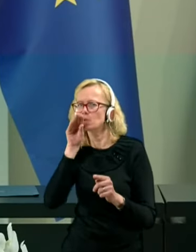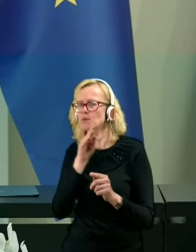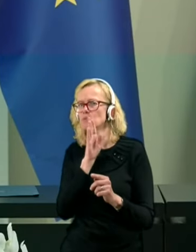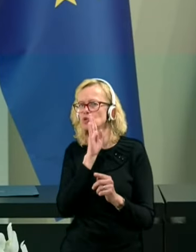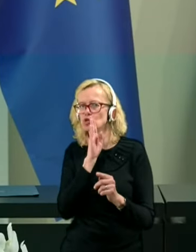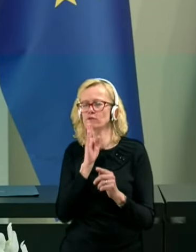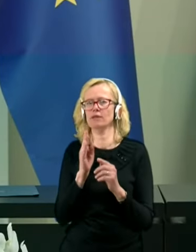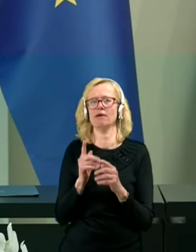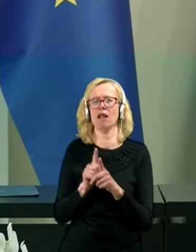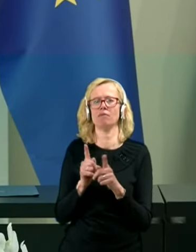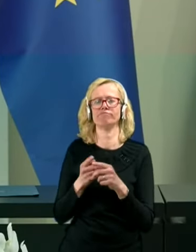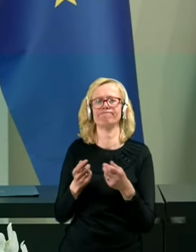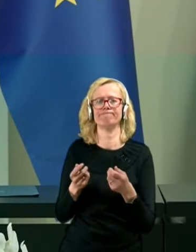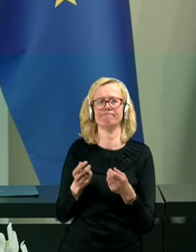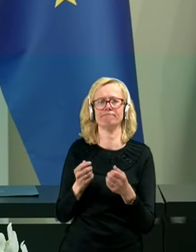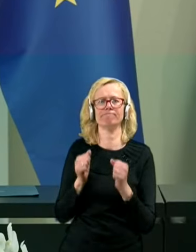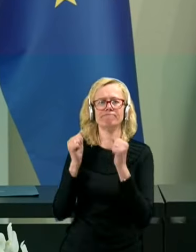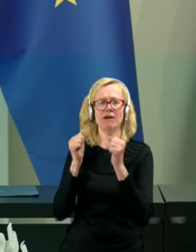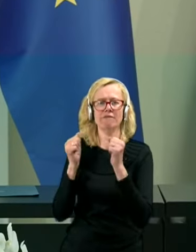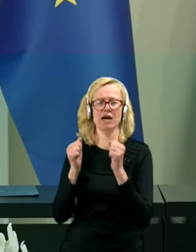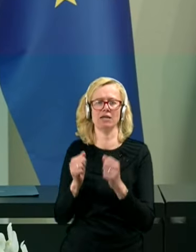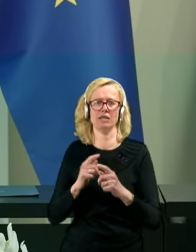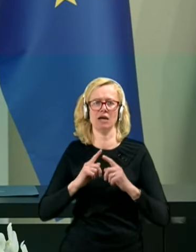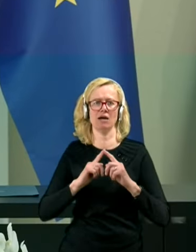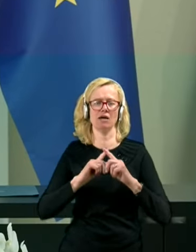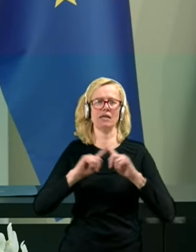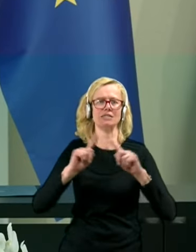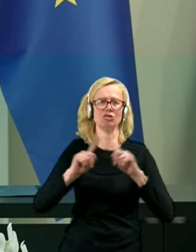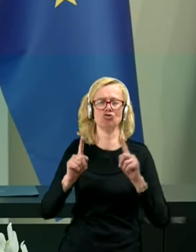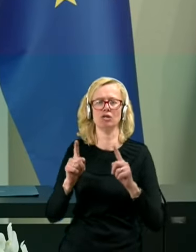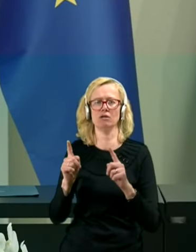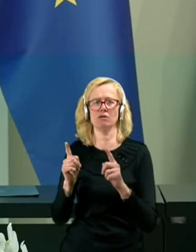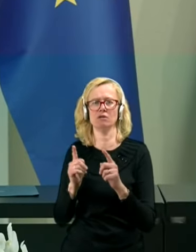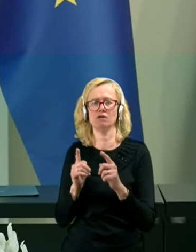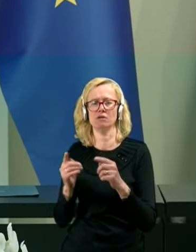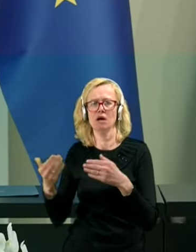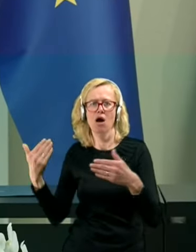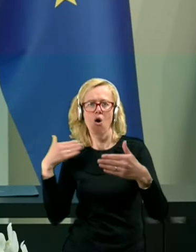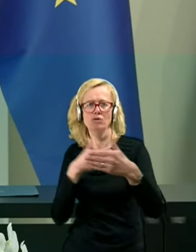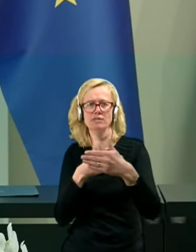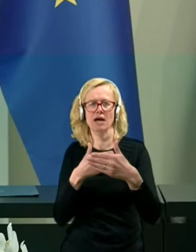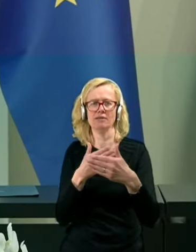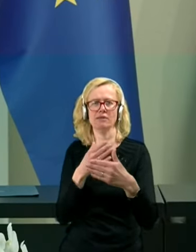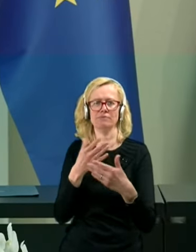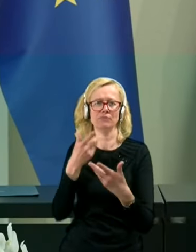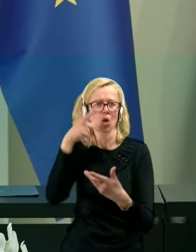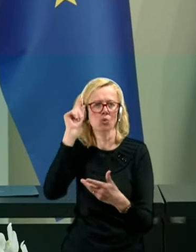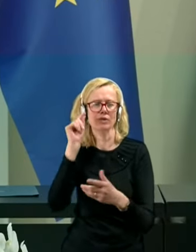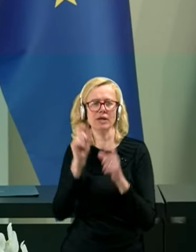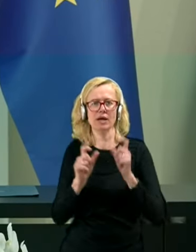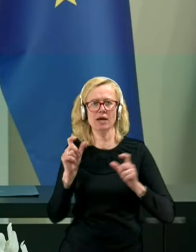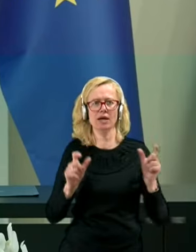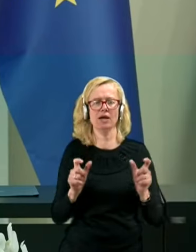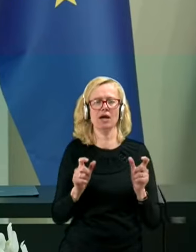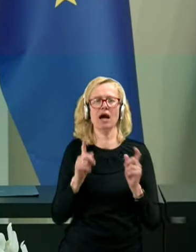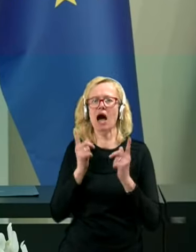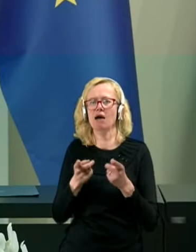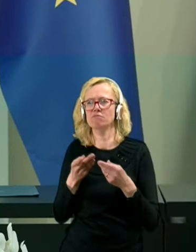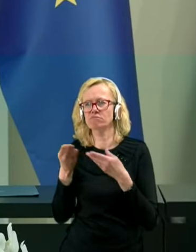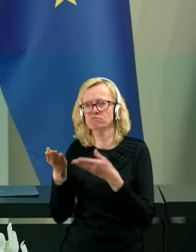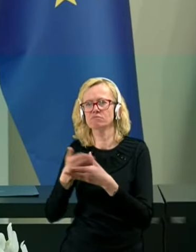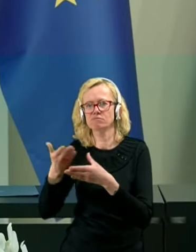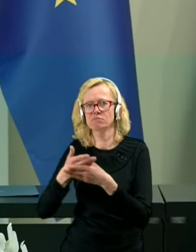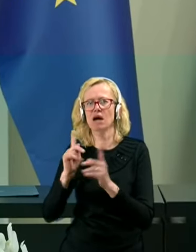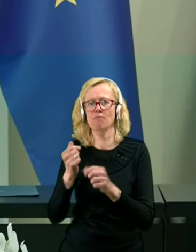raznoraznih takšnih in drugačnih stricov ali pa medijev, kaj naj počnejo. In z tega vidika je